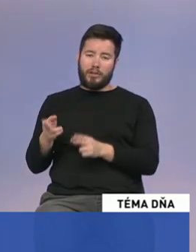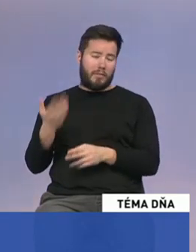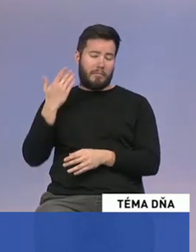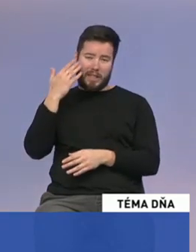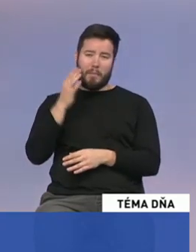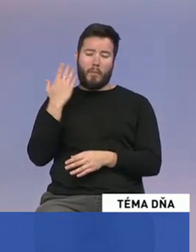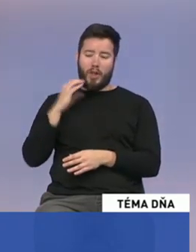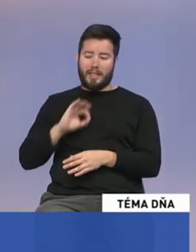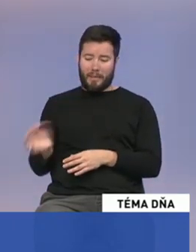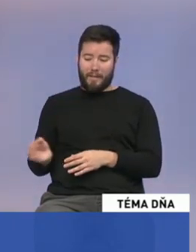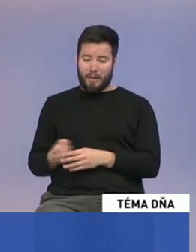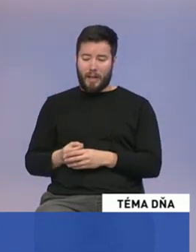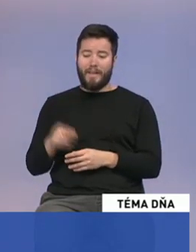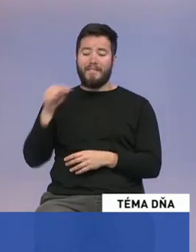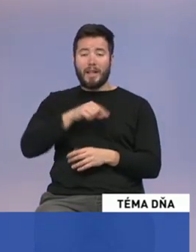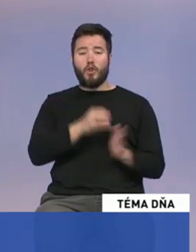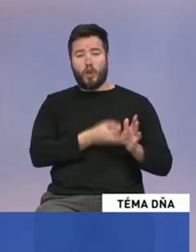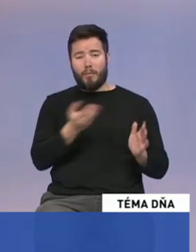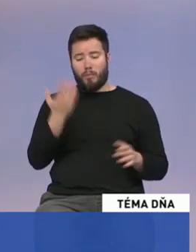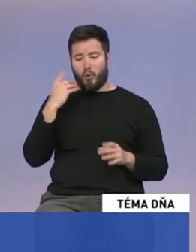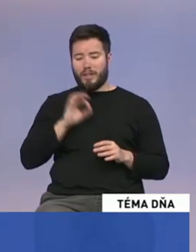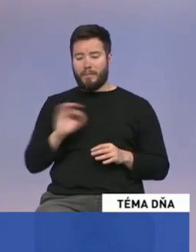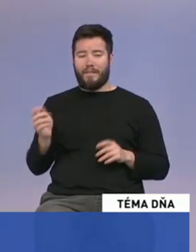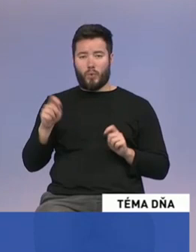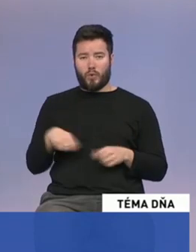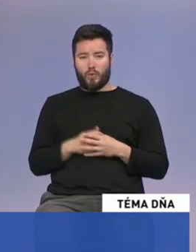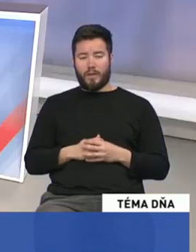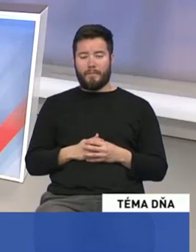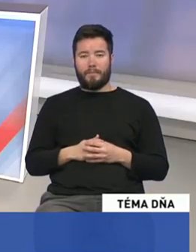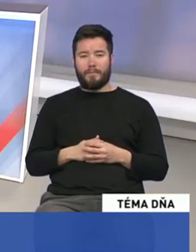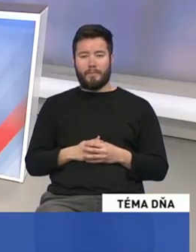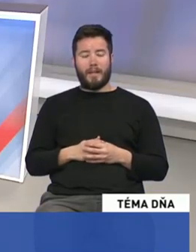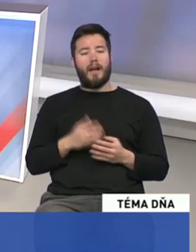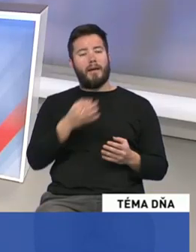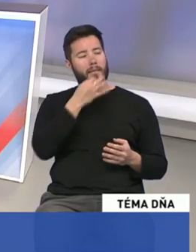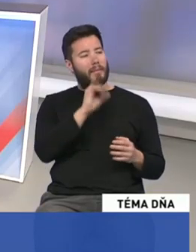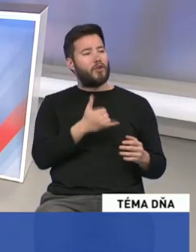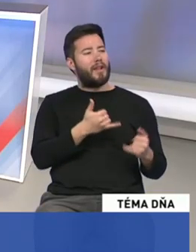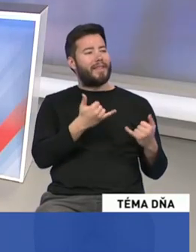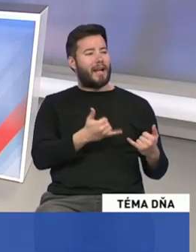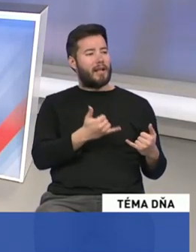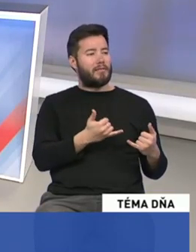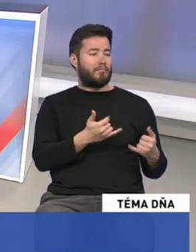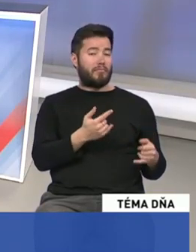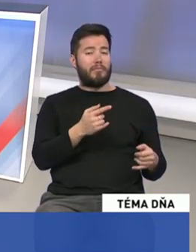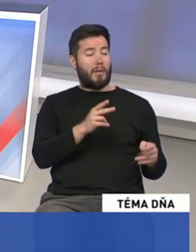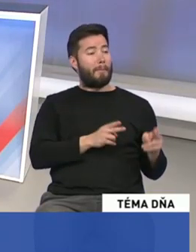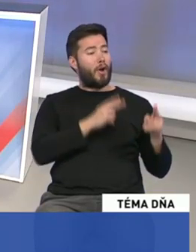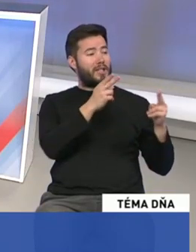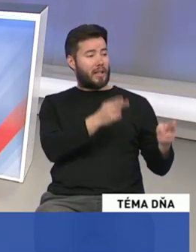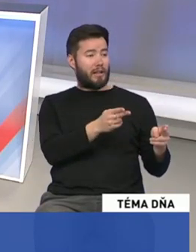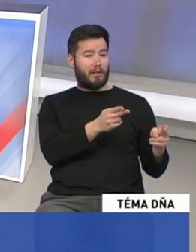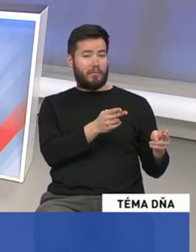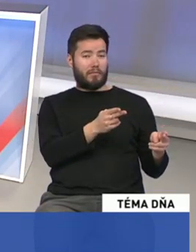správne. Vtedy na tú dobu to bolo správne rozhodnutie. Ako možno vnímate súčasného ešte stále dosluhujúceho koaličného partnera, ktorý už má teda dosť